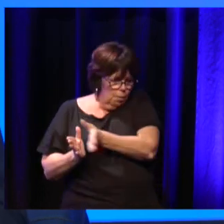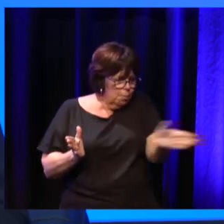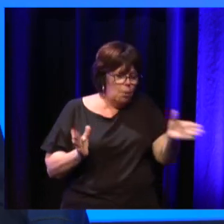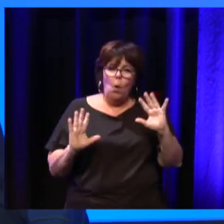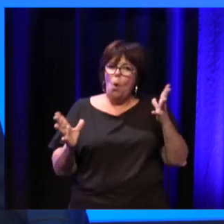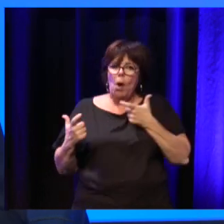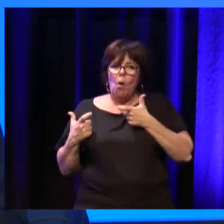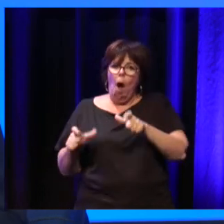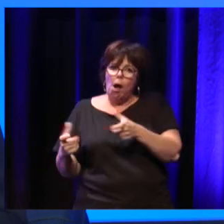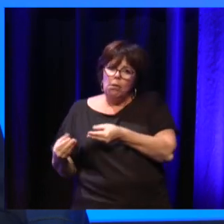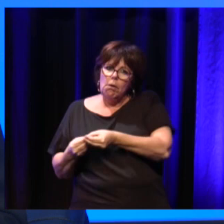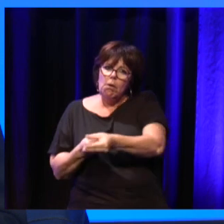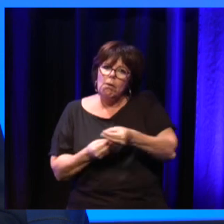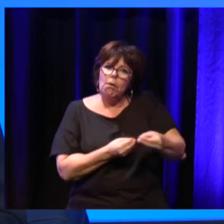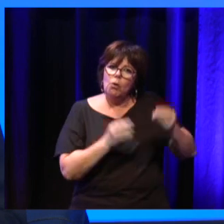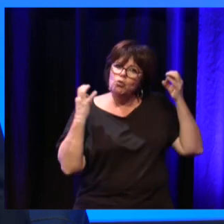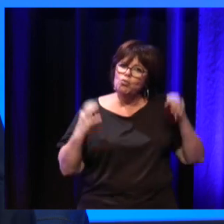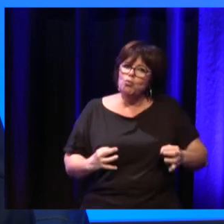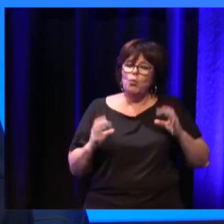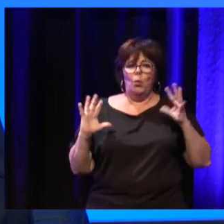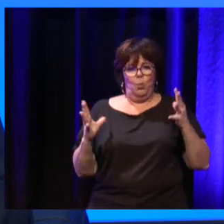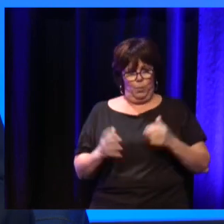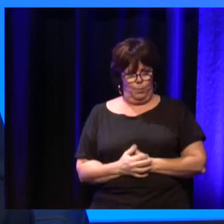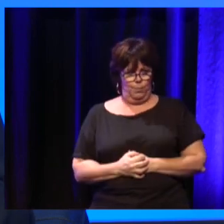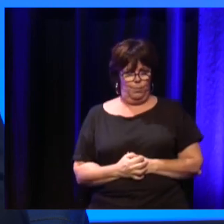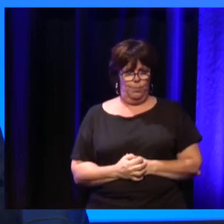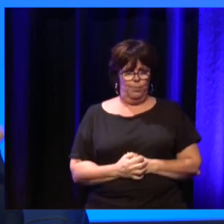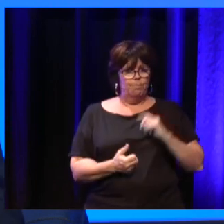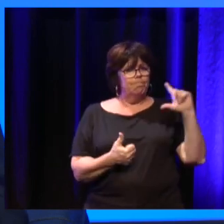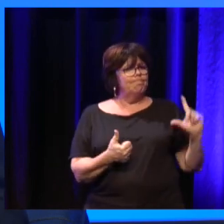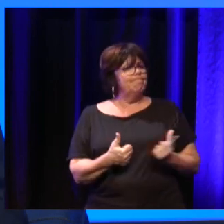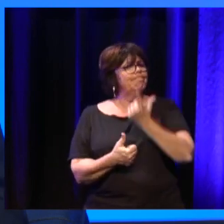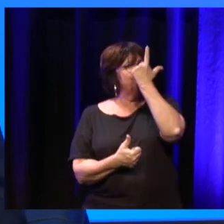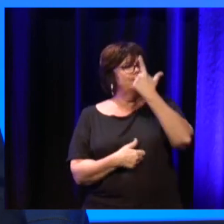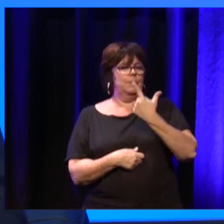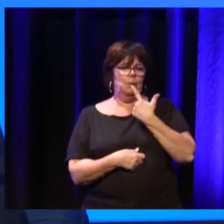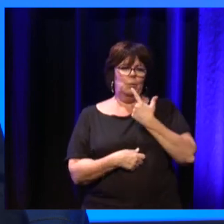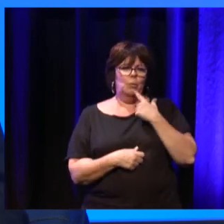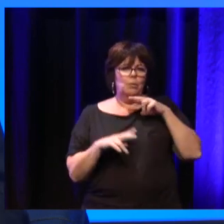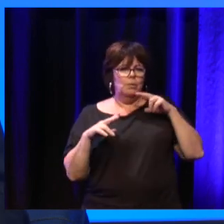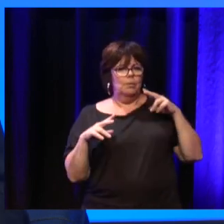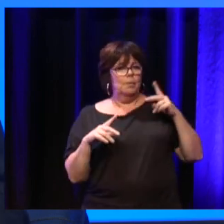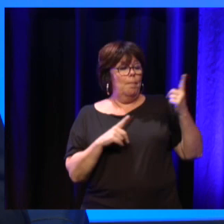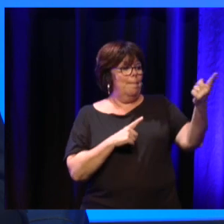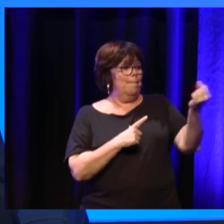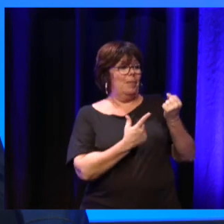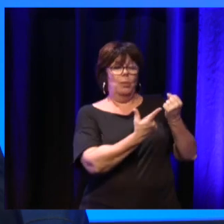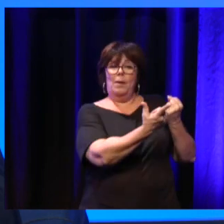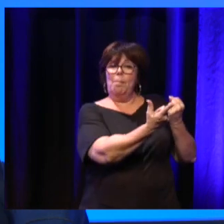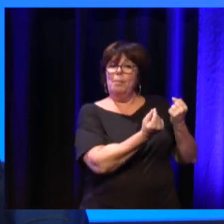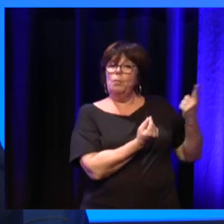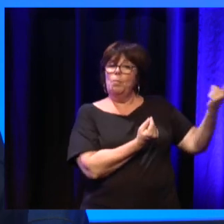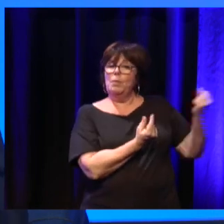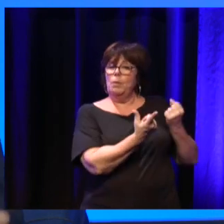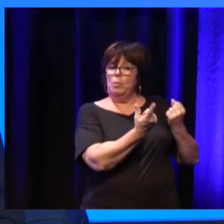Deuxième chose qu'on a fait, c'est mobiliser un échiquier d'acteurs qui est extrêmement